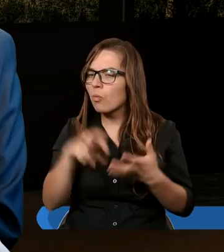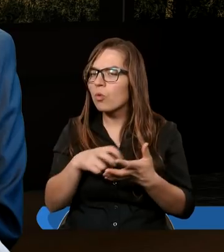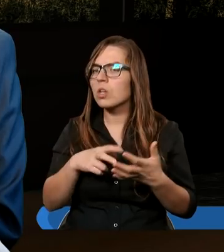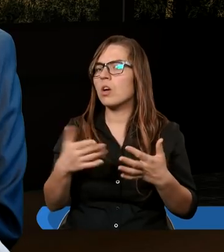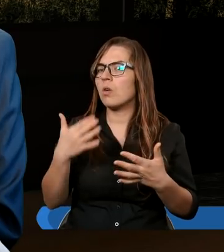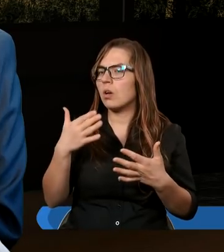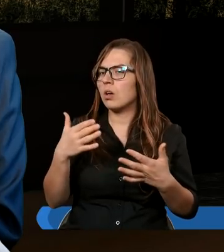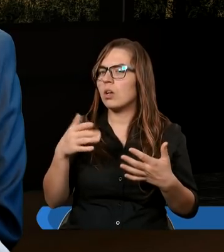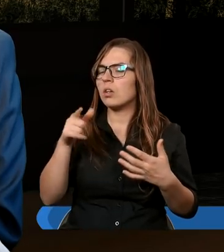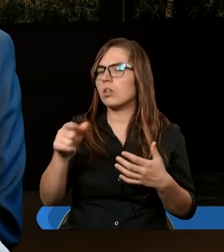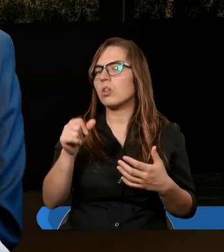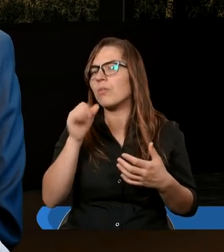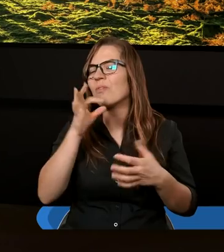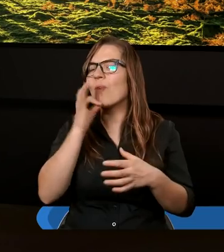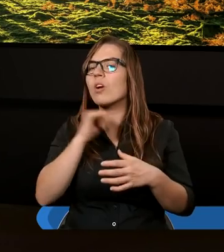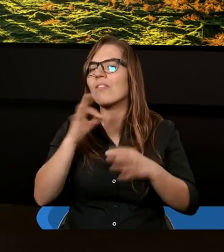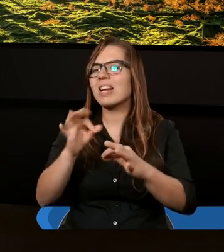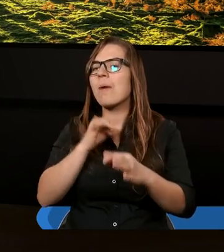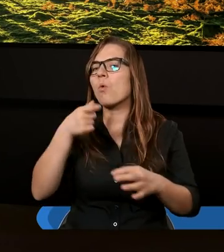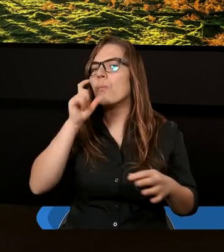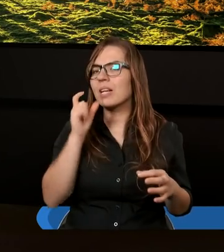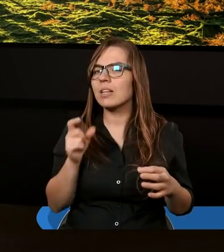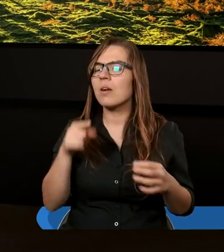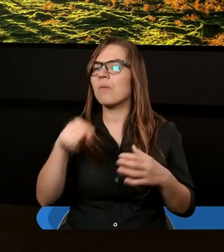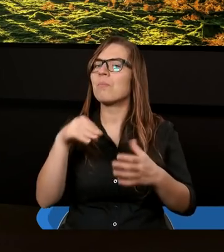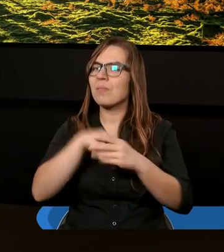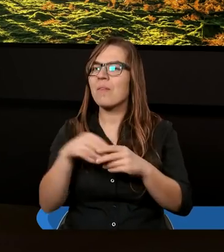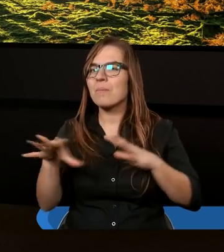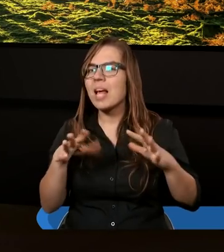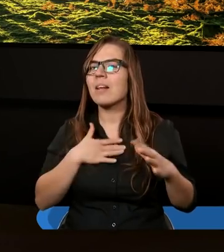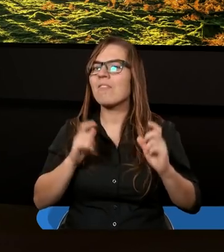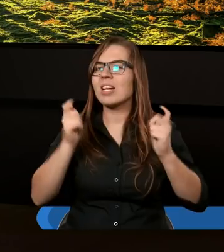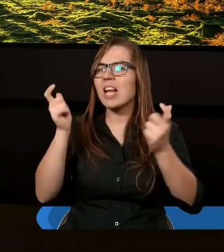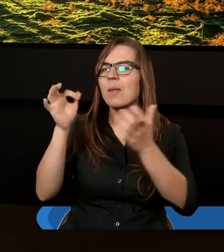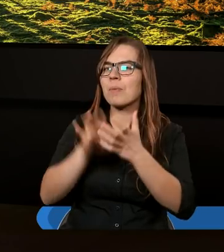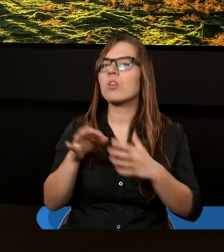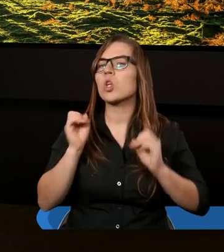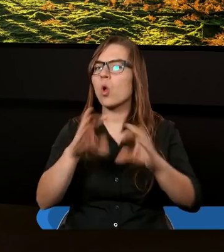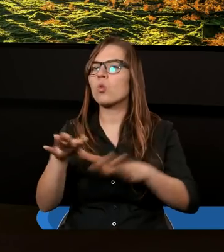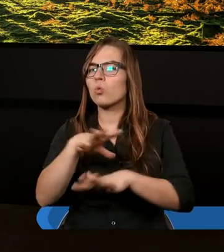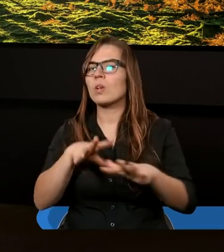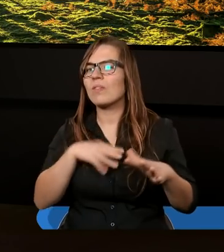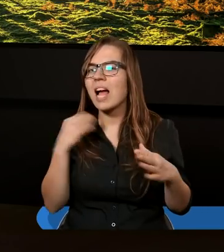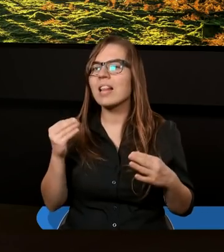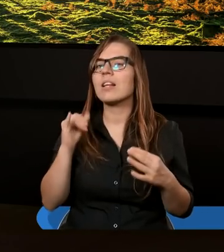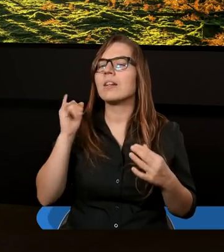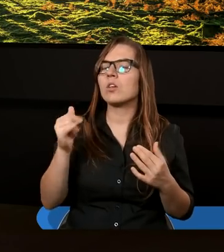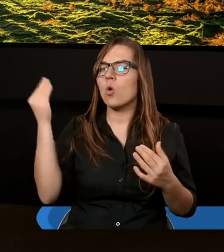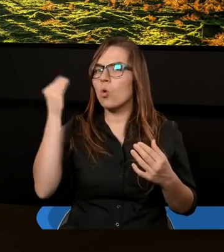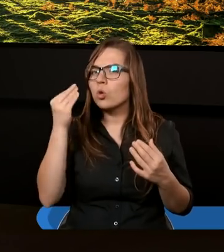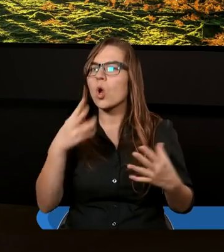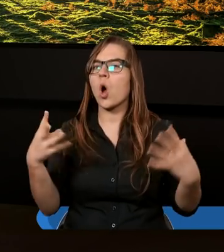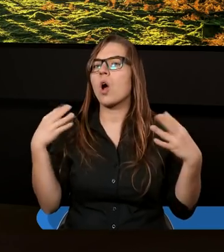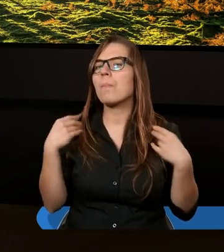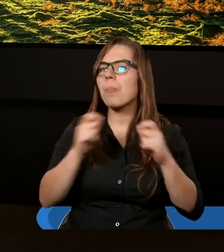Młodym winem się upili. Ma tutaj miejsce pewne wydarzenie. Kiedy zostaje zesłany Duch Święty, naraz uczniowie